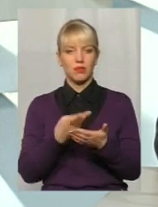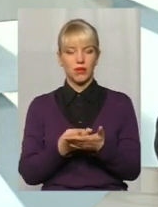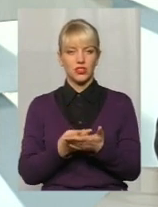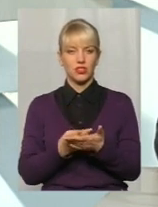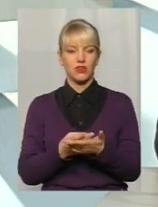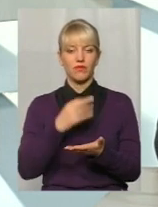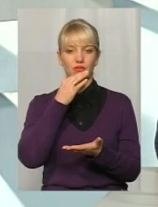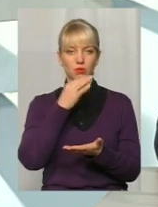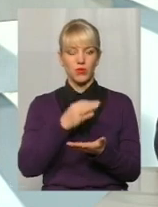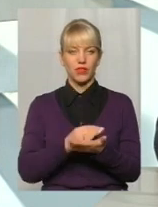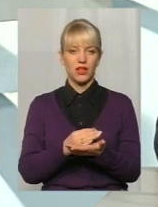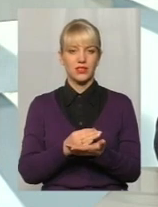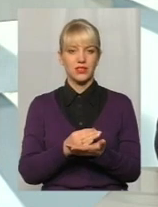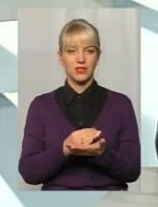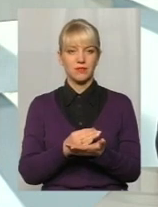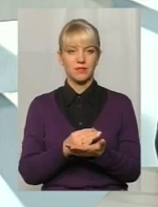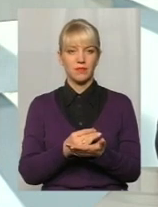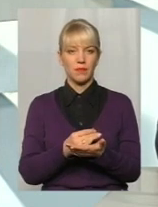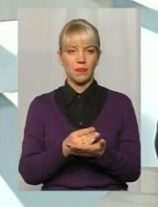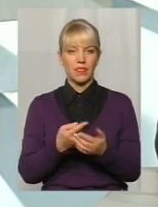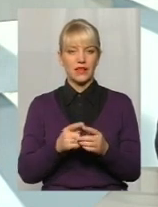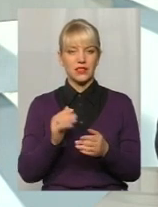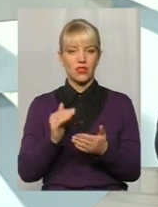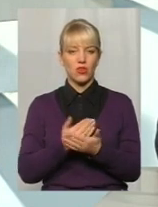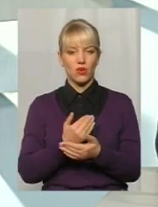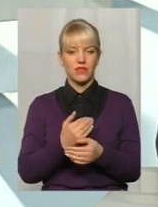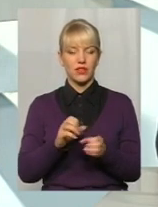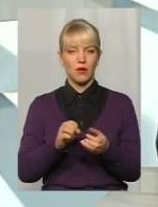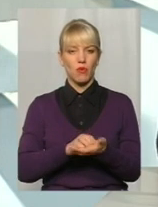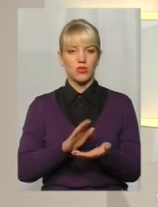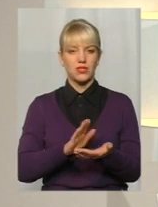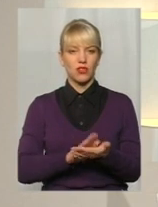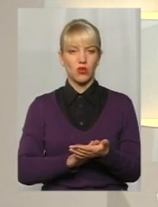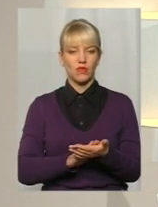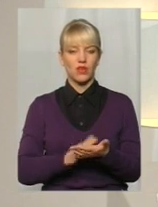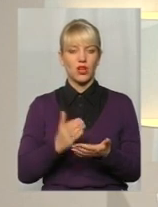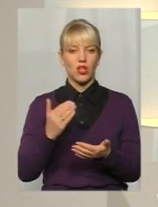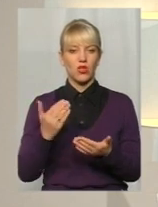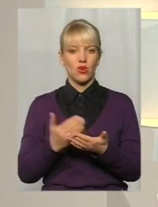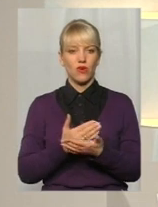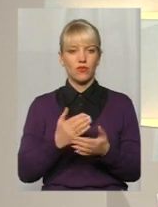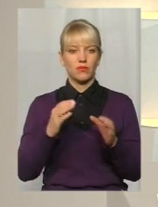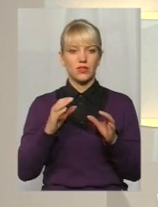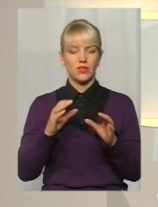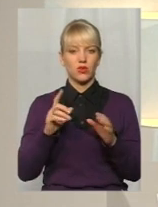відповідальність, особливо ці нові постанови, які новим законом введені.